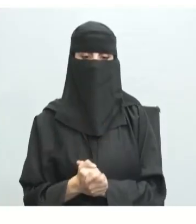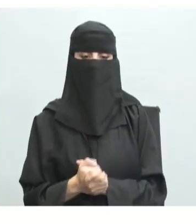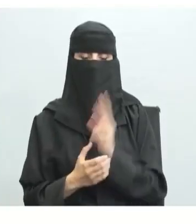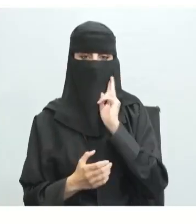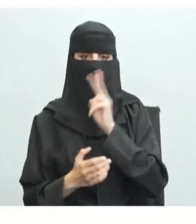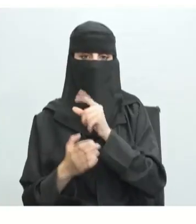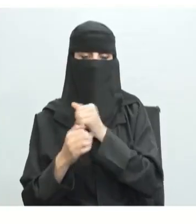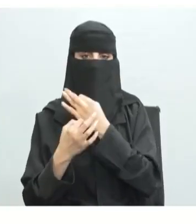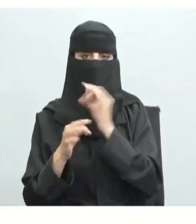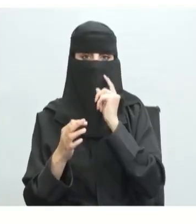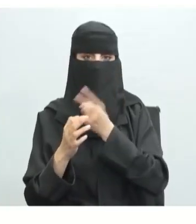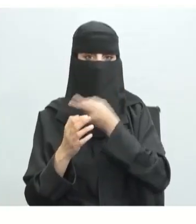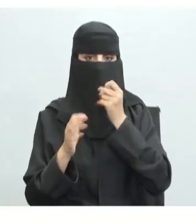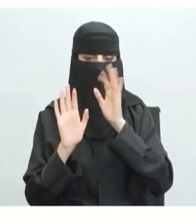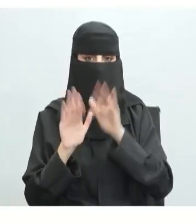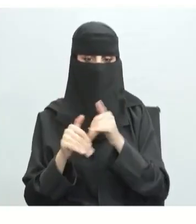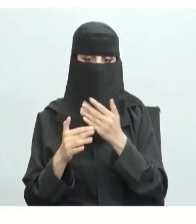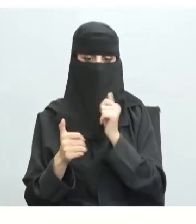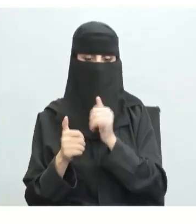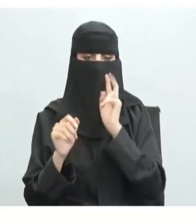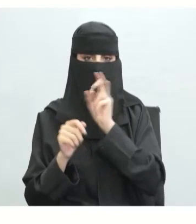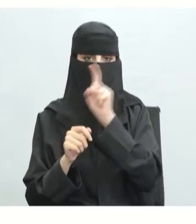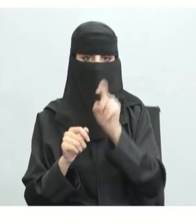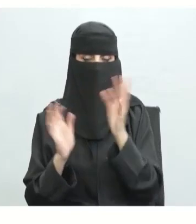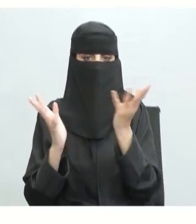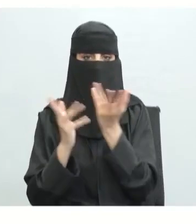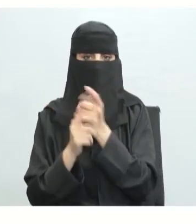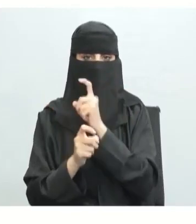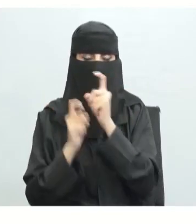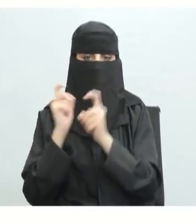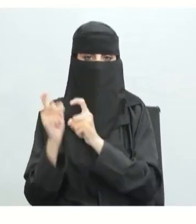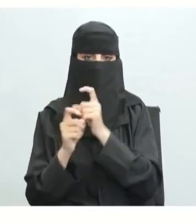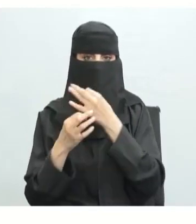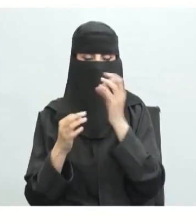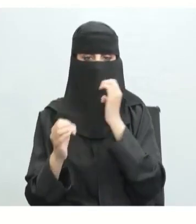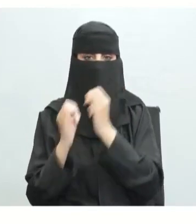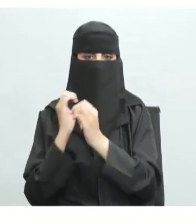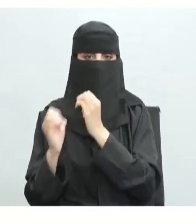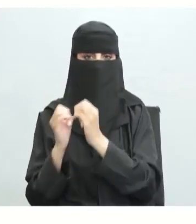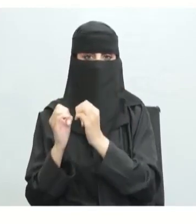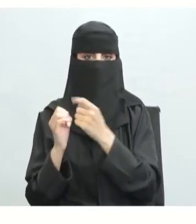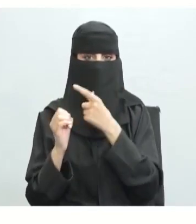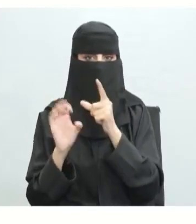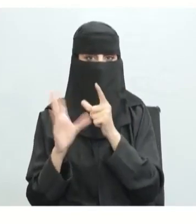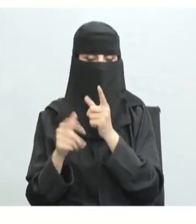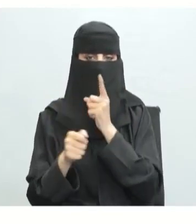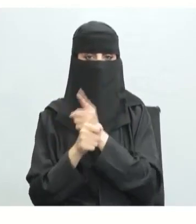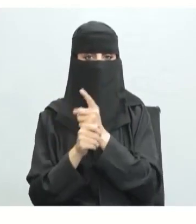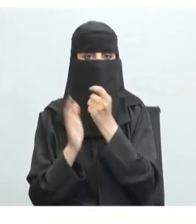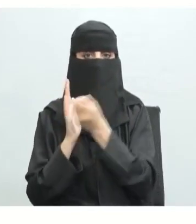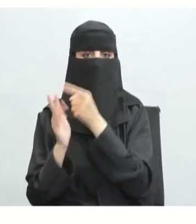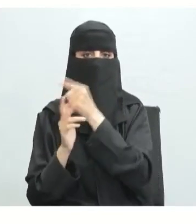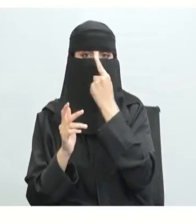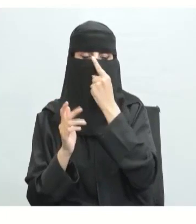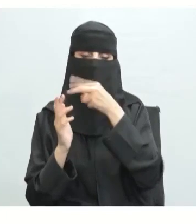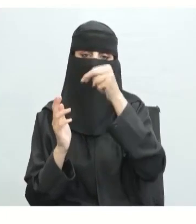جميل هنا في التعليق على الفهم عدد الأسئلة التي أجبت عنها إجابة صحيحة طبعا أنا كتبت ثمانية